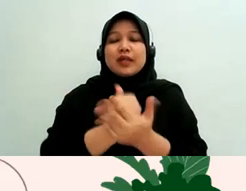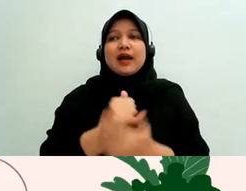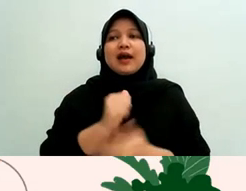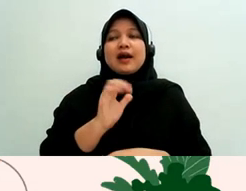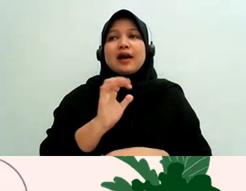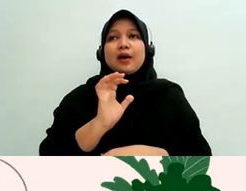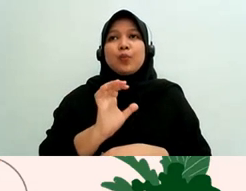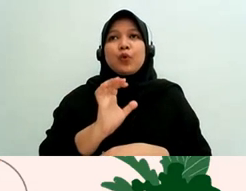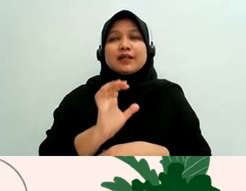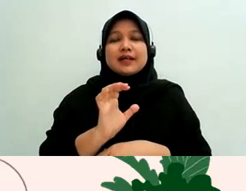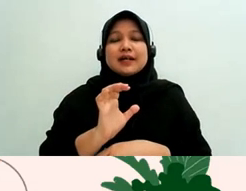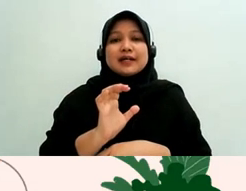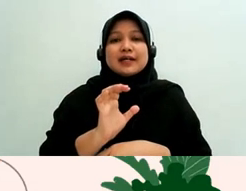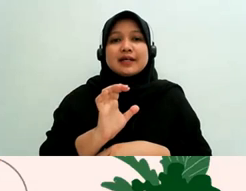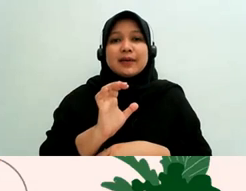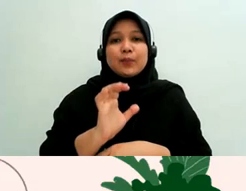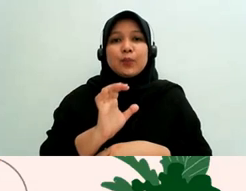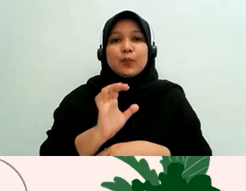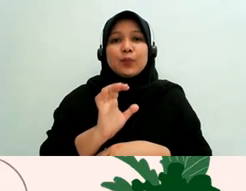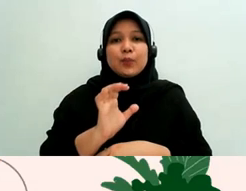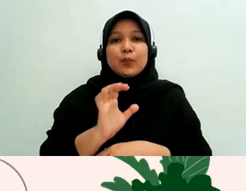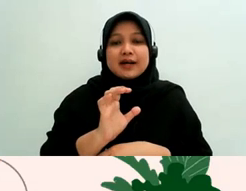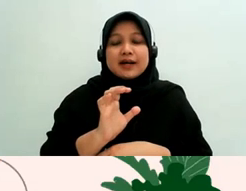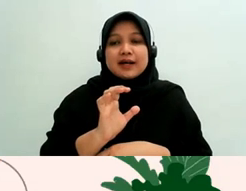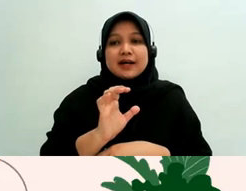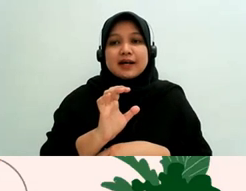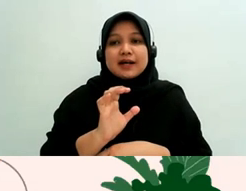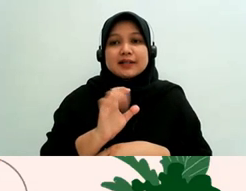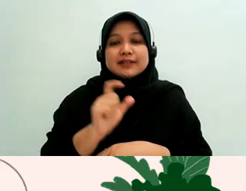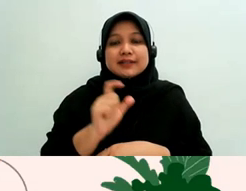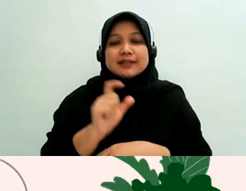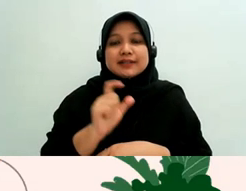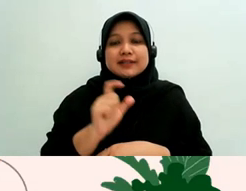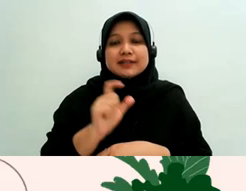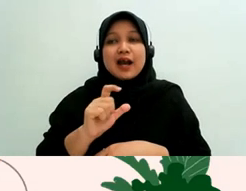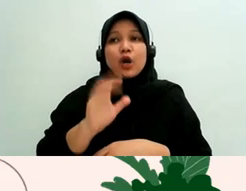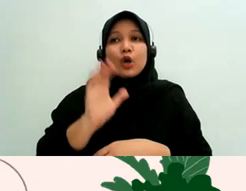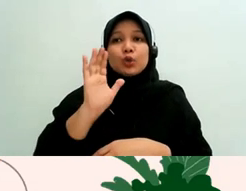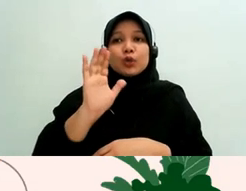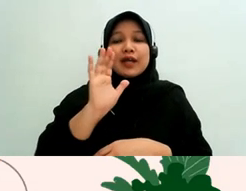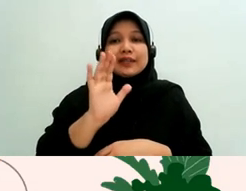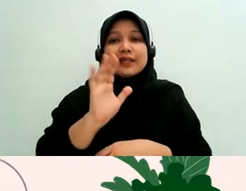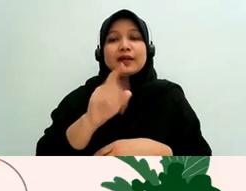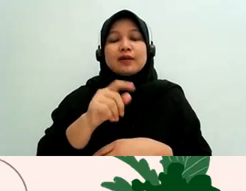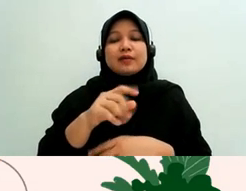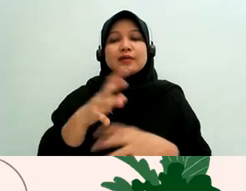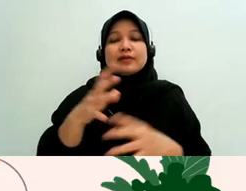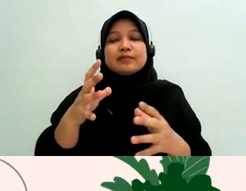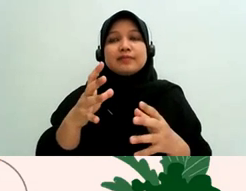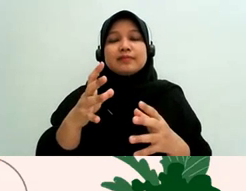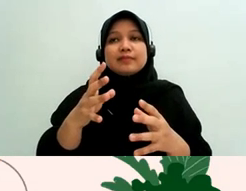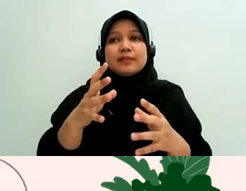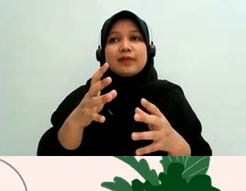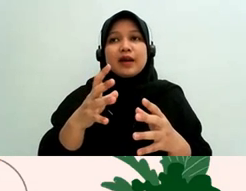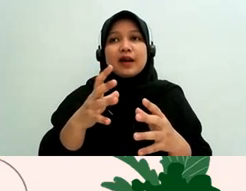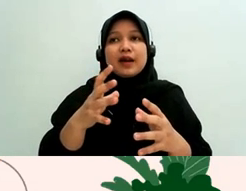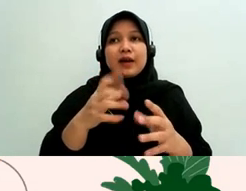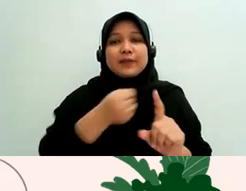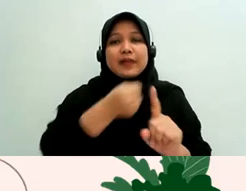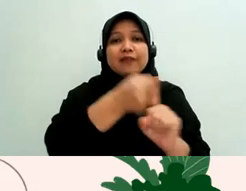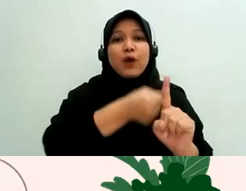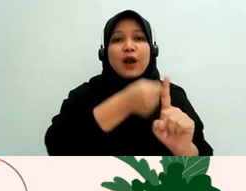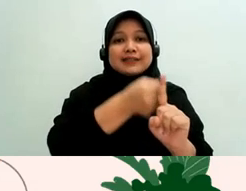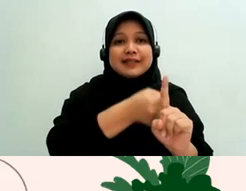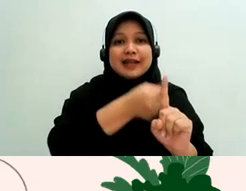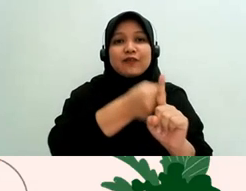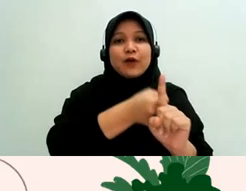bahan karya jurnalistik untuk advokasi perubahan sistemik difabel berhadapan dengan hukum ya menurut saya